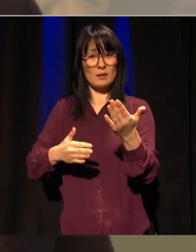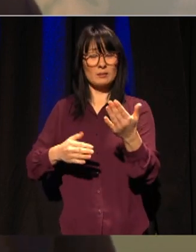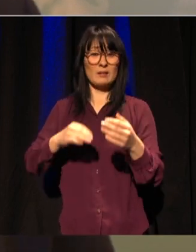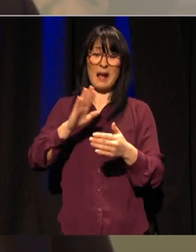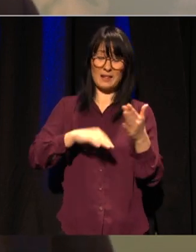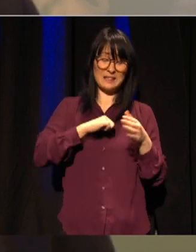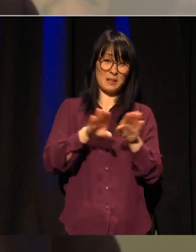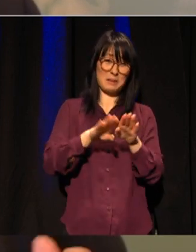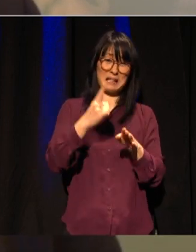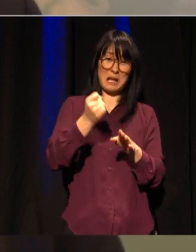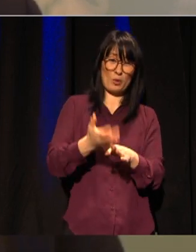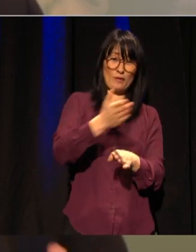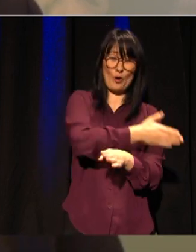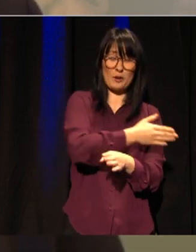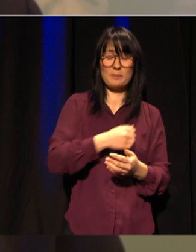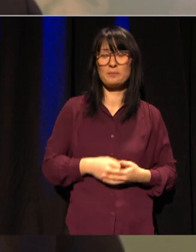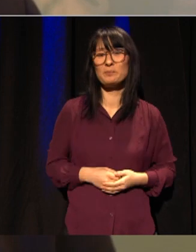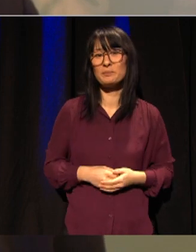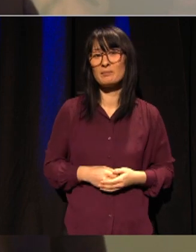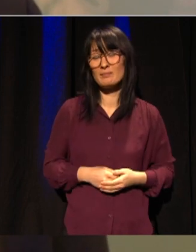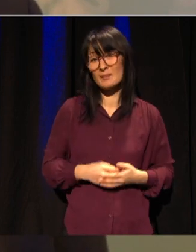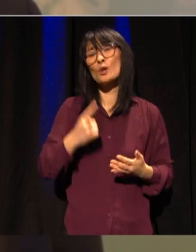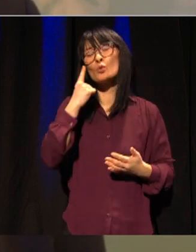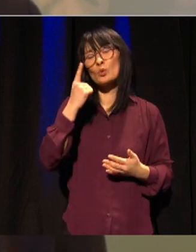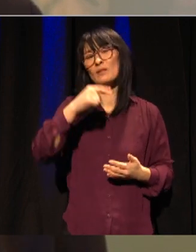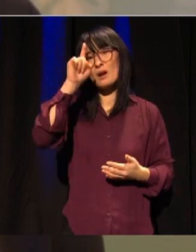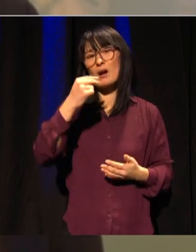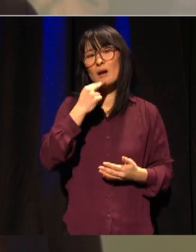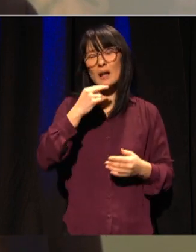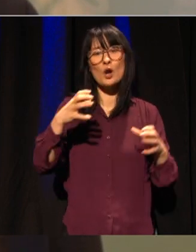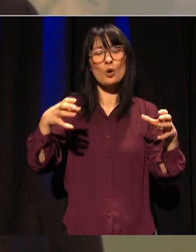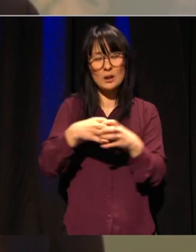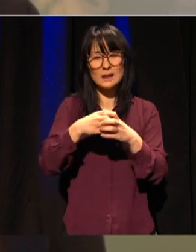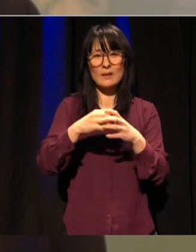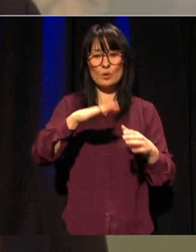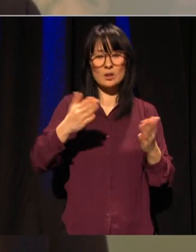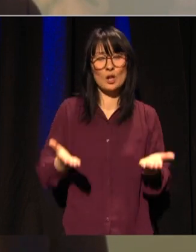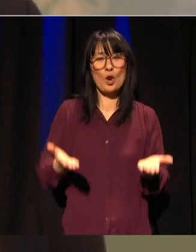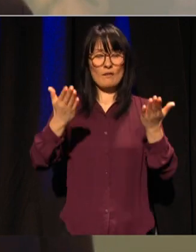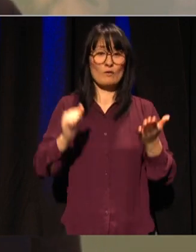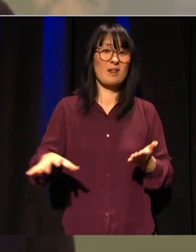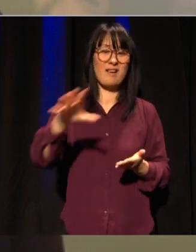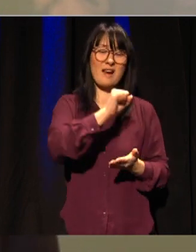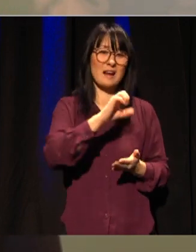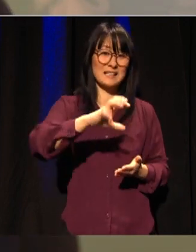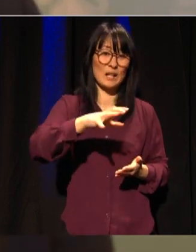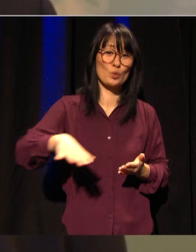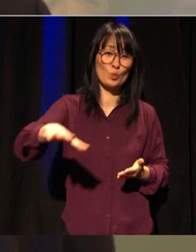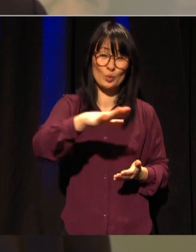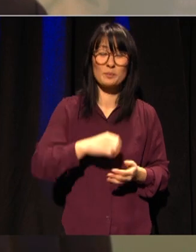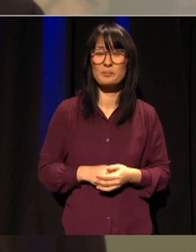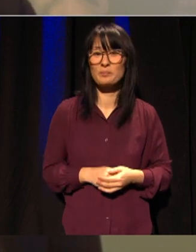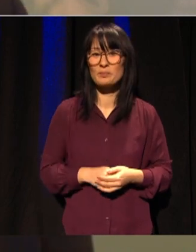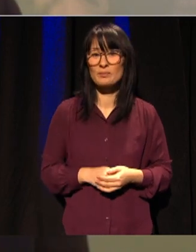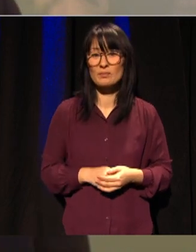området tror jeg vi kan snakke om et kollektivt nasjonalt løft for hele sektoren Dette ser jeg ikke for